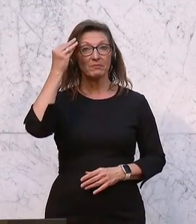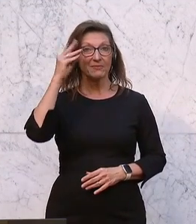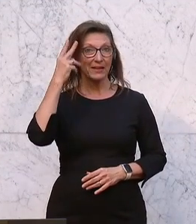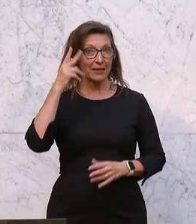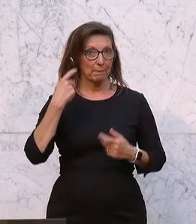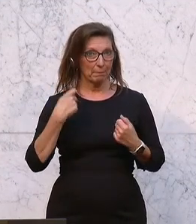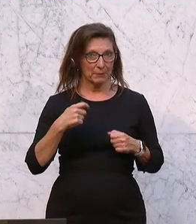schämen, so Obernosterer.